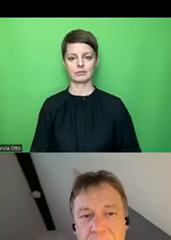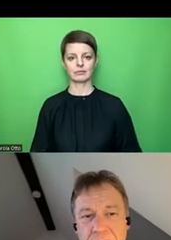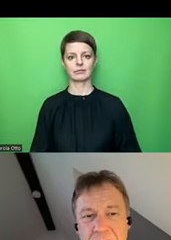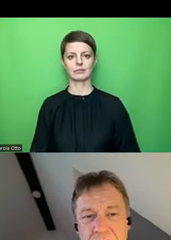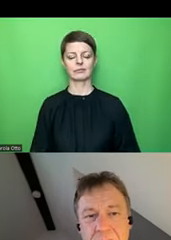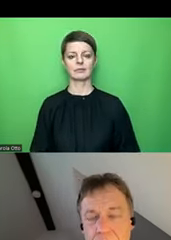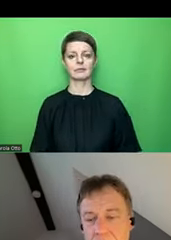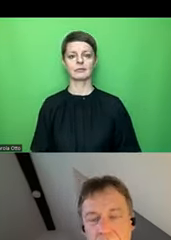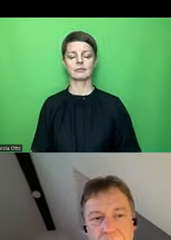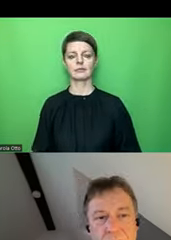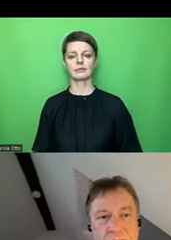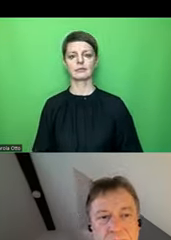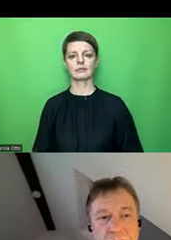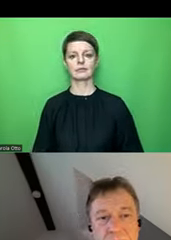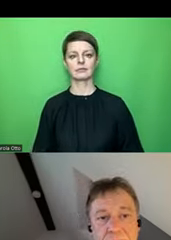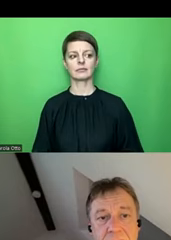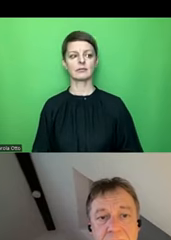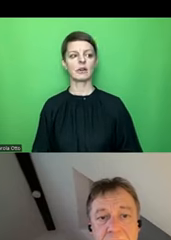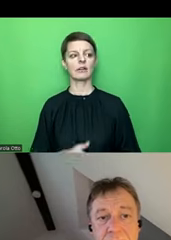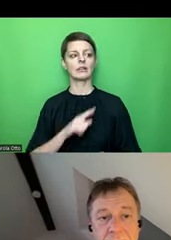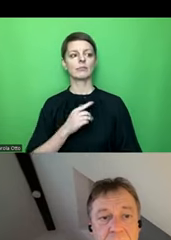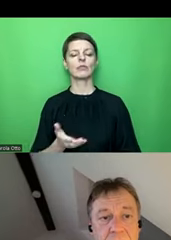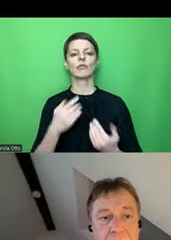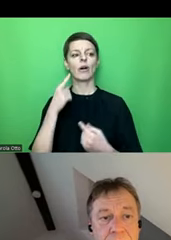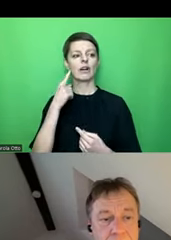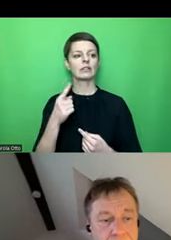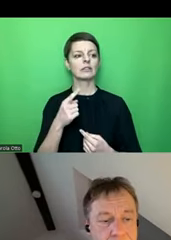das kriege ich natürlich nur raus, wenn ich jetzt dann navigiere